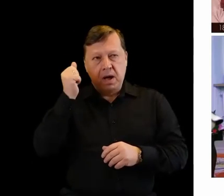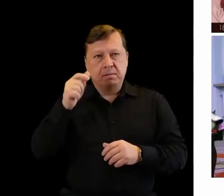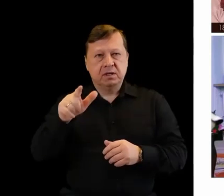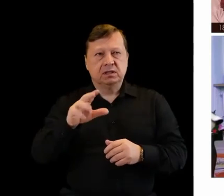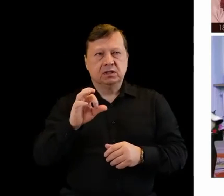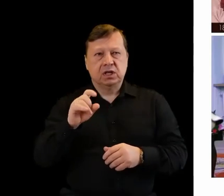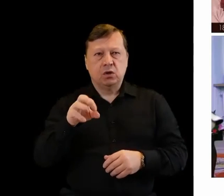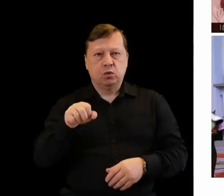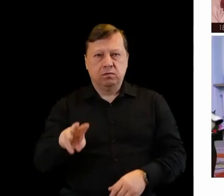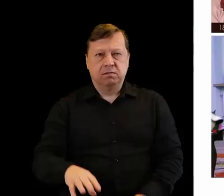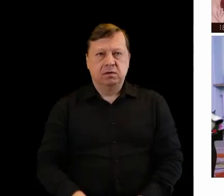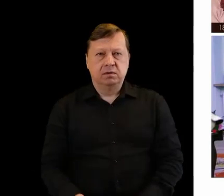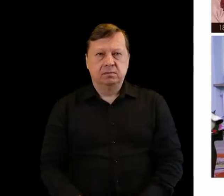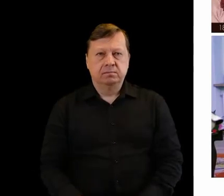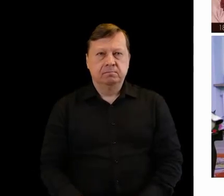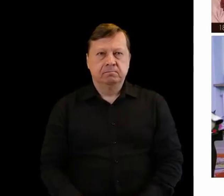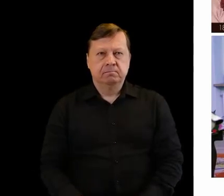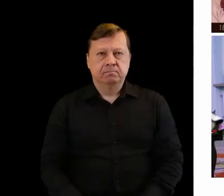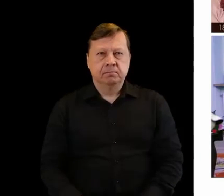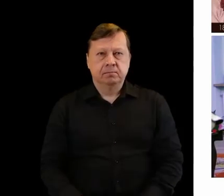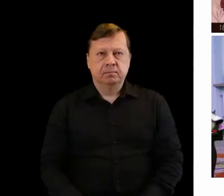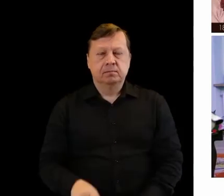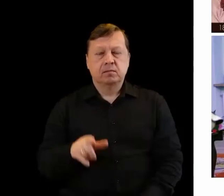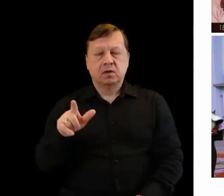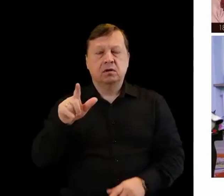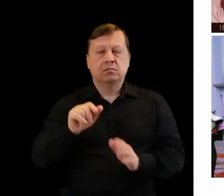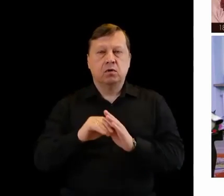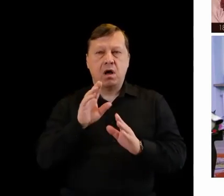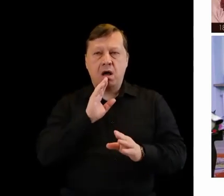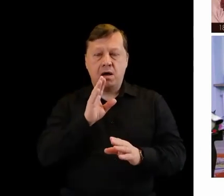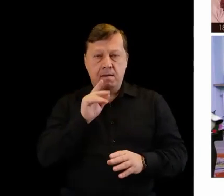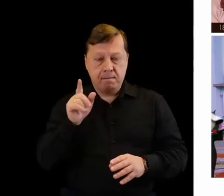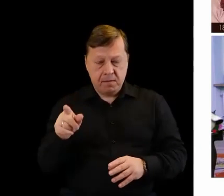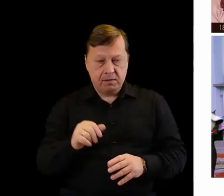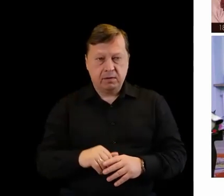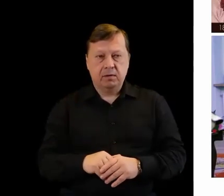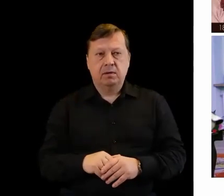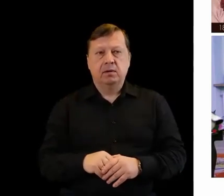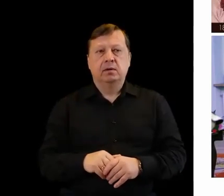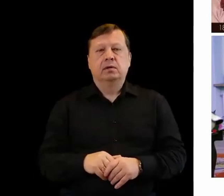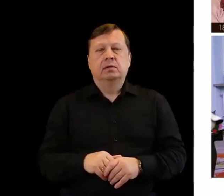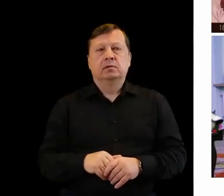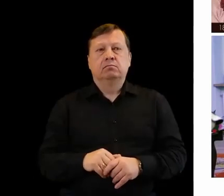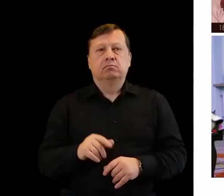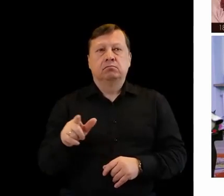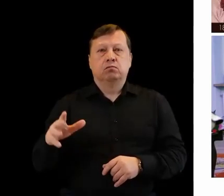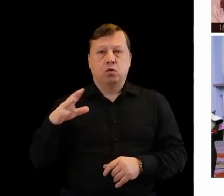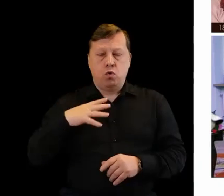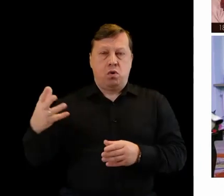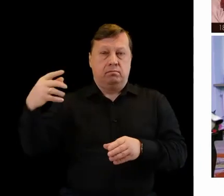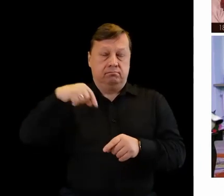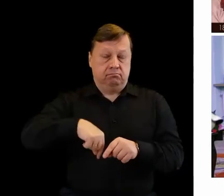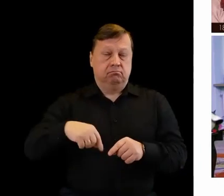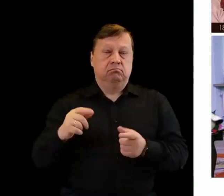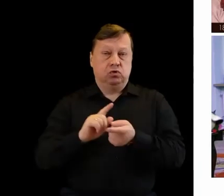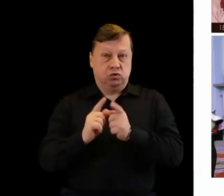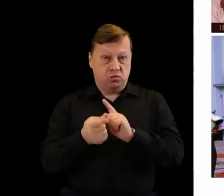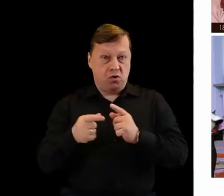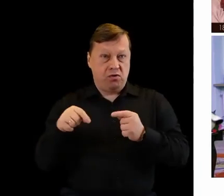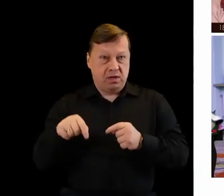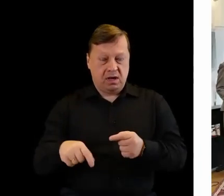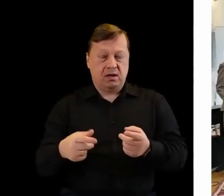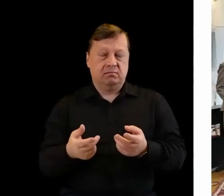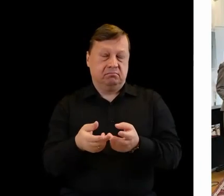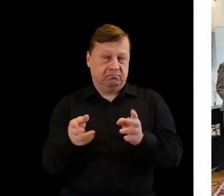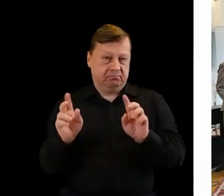Sybiraczką mieszkającą w Stanach Zjednoczonych. Ona wtedy dostała Romą King na naszym spotkaniu. Medal pro